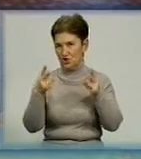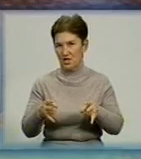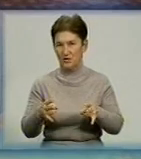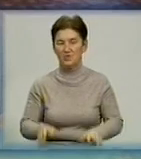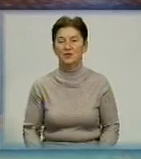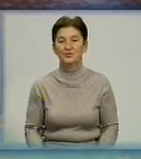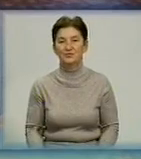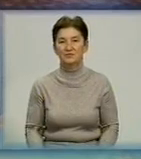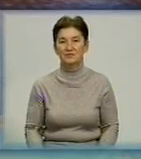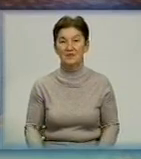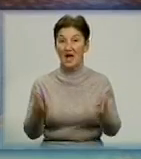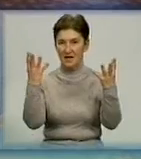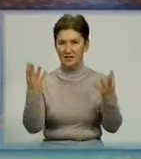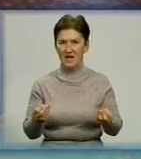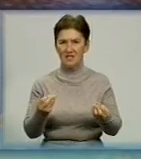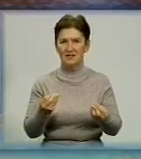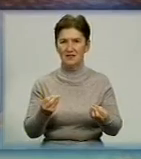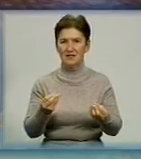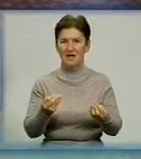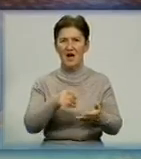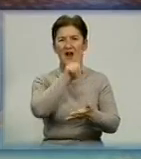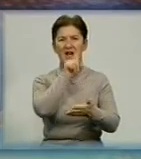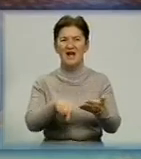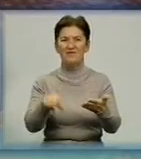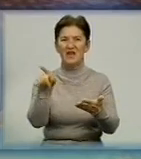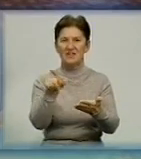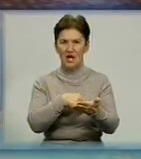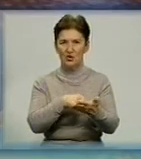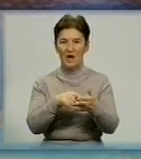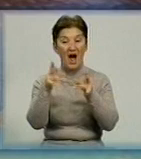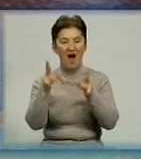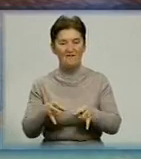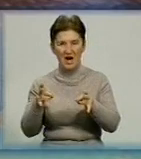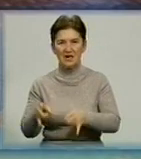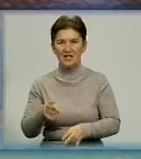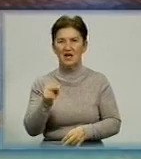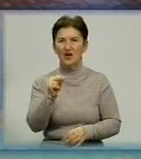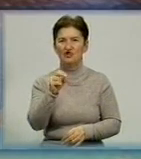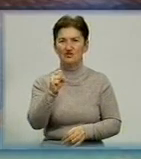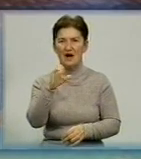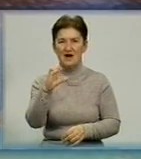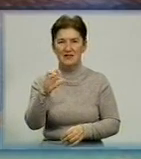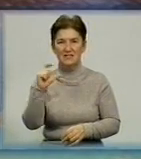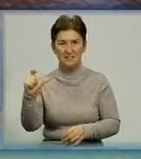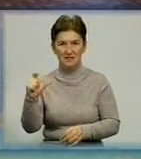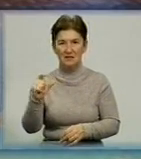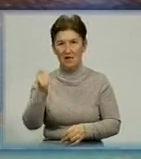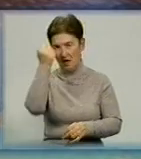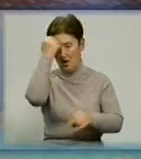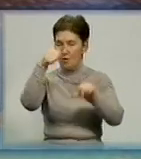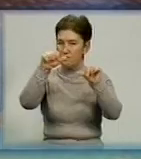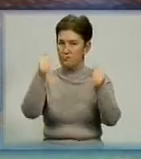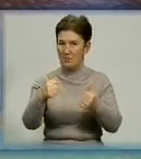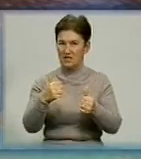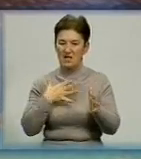День ліквідатора наслідків аварії на Чорнобильській АЕС відзначили в Кіровограді покладанням квітів до пам'ятника жертвам